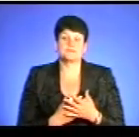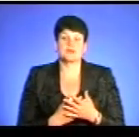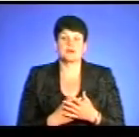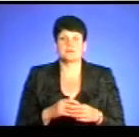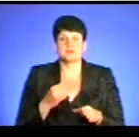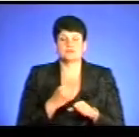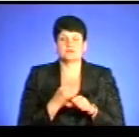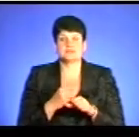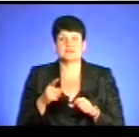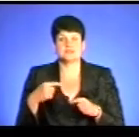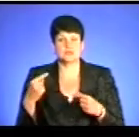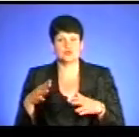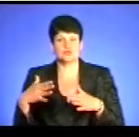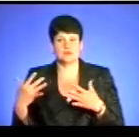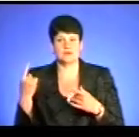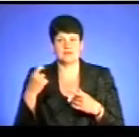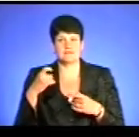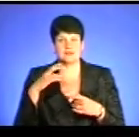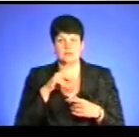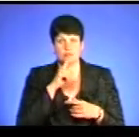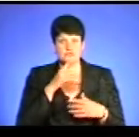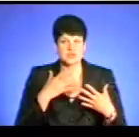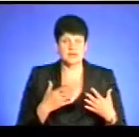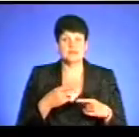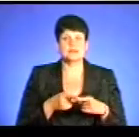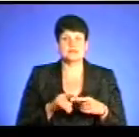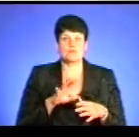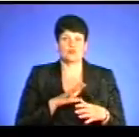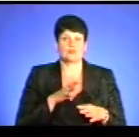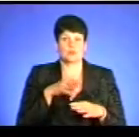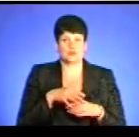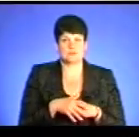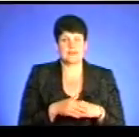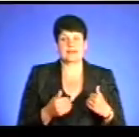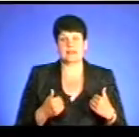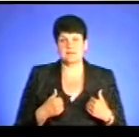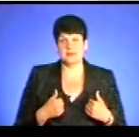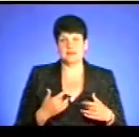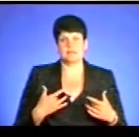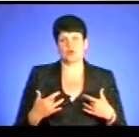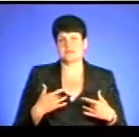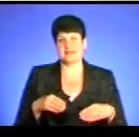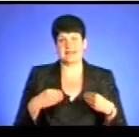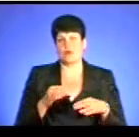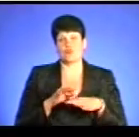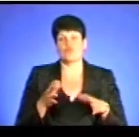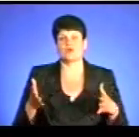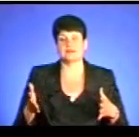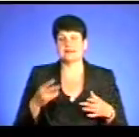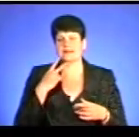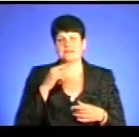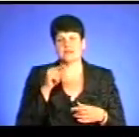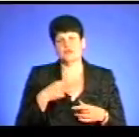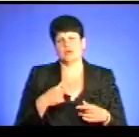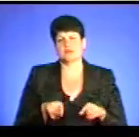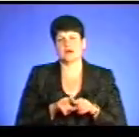Левенка були якісь інші кроки, окрім хвилини мовчання, можливо, скажімо так, це було б розуміння. Але, як на мене, я б концерт не дав проводити. Незважаючи на те, що я